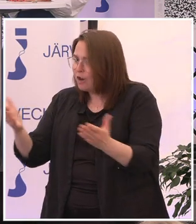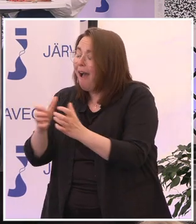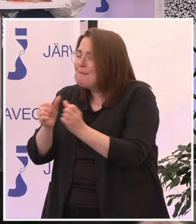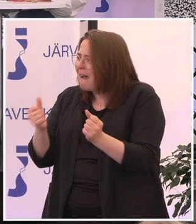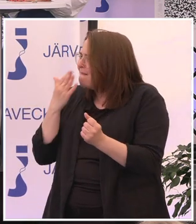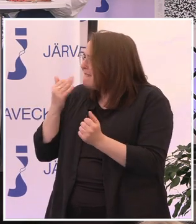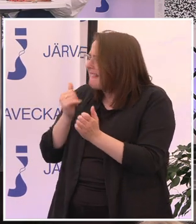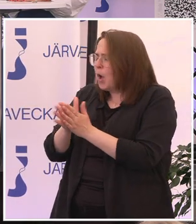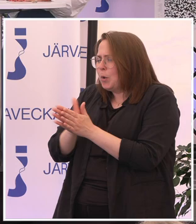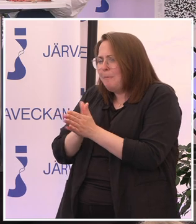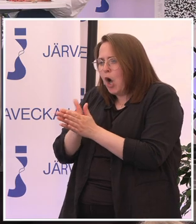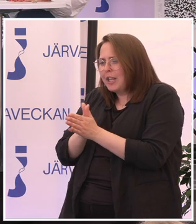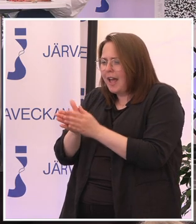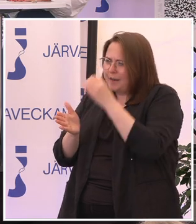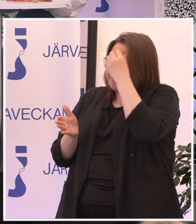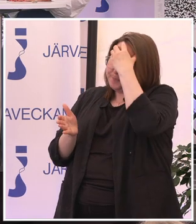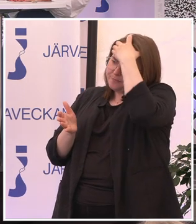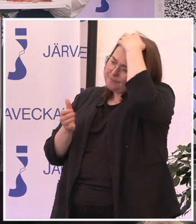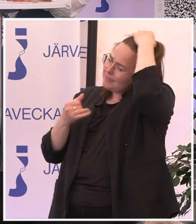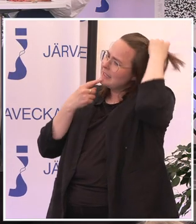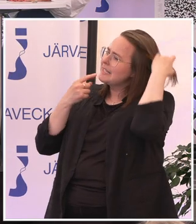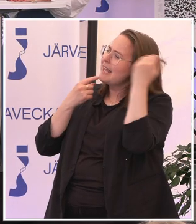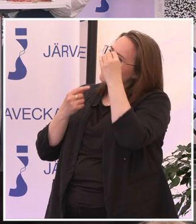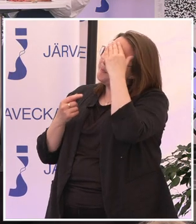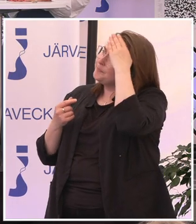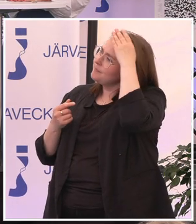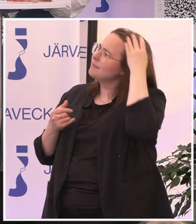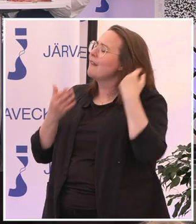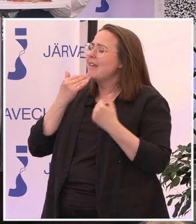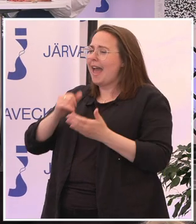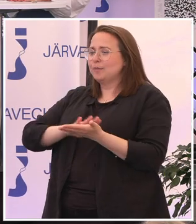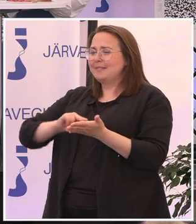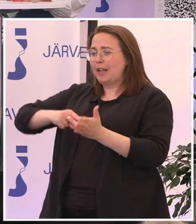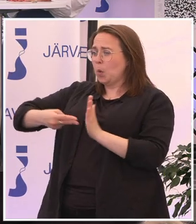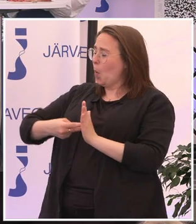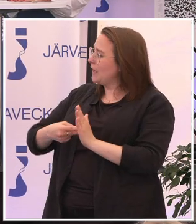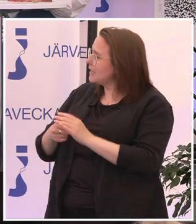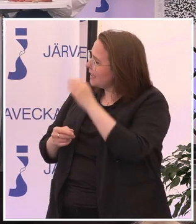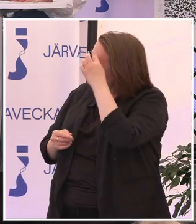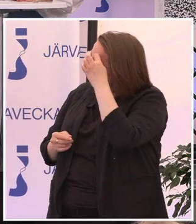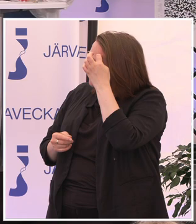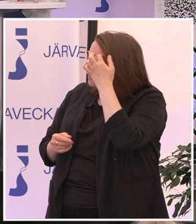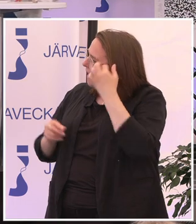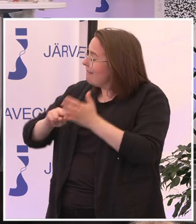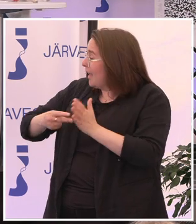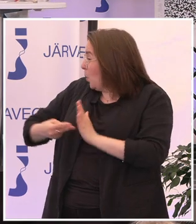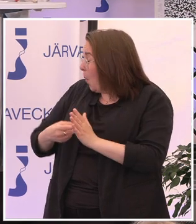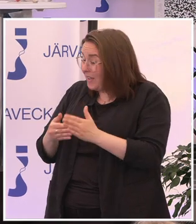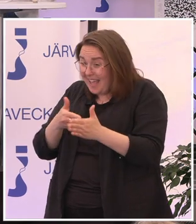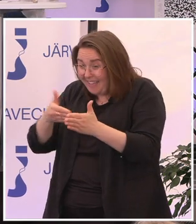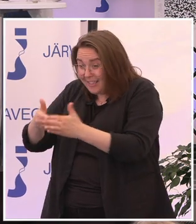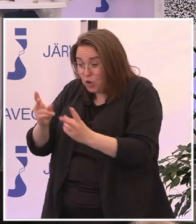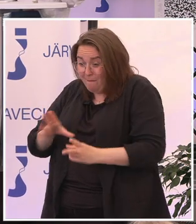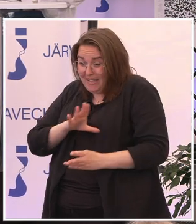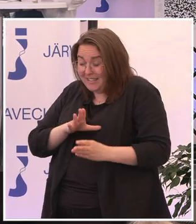säga är liksom de, vad kan man kalla det för, teknologiska, det är väl ett ord va, teknologiska, teknologiska hindren